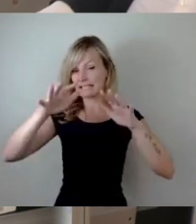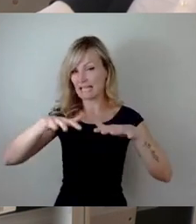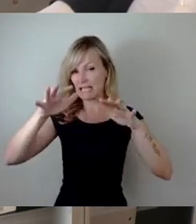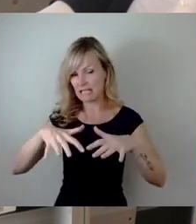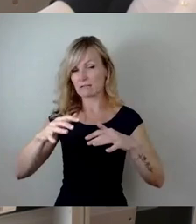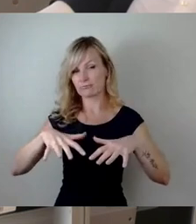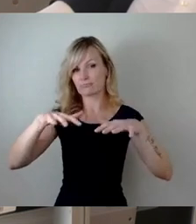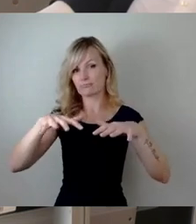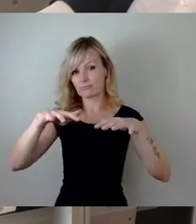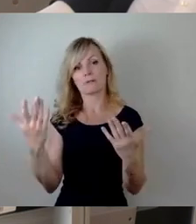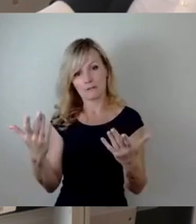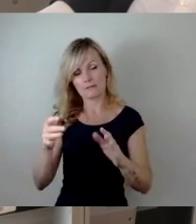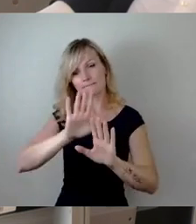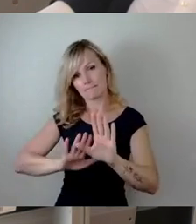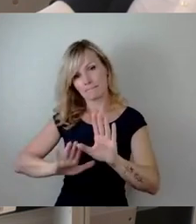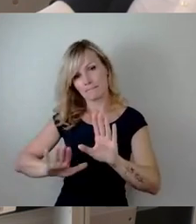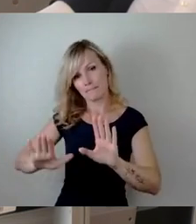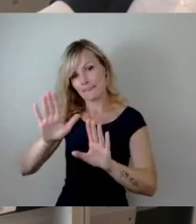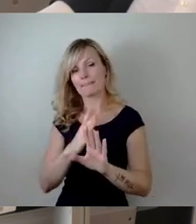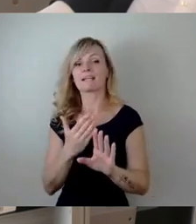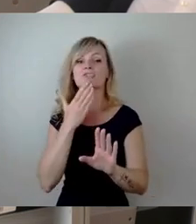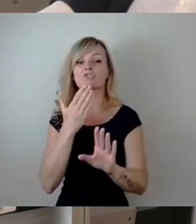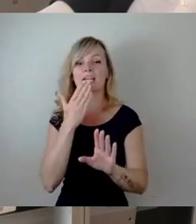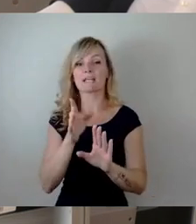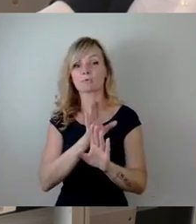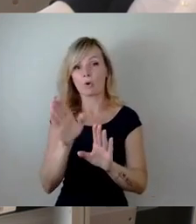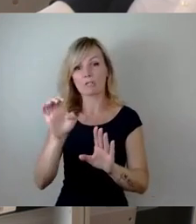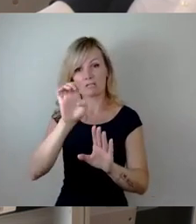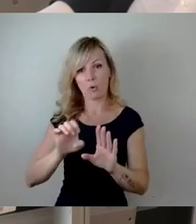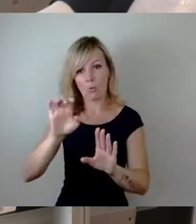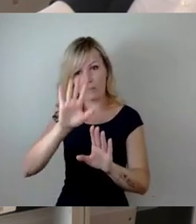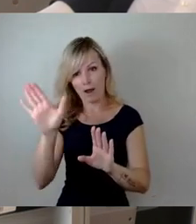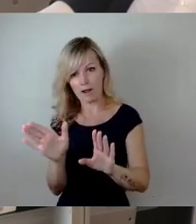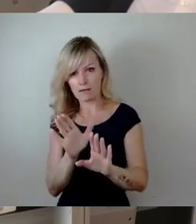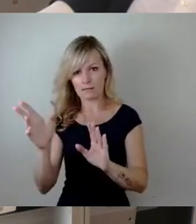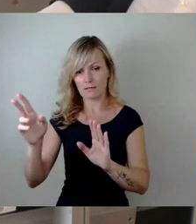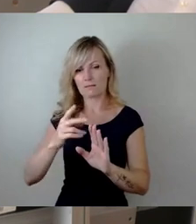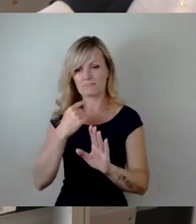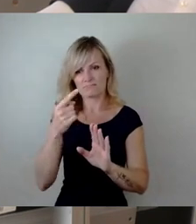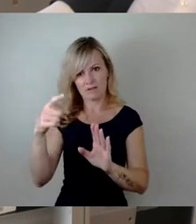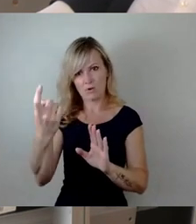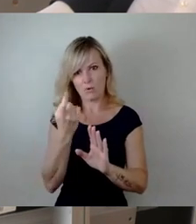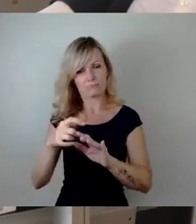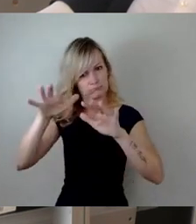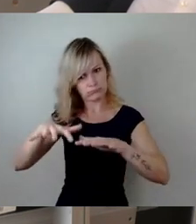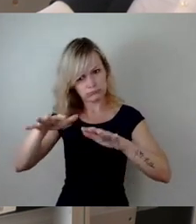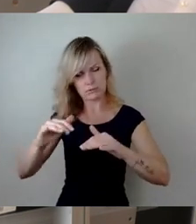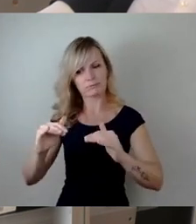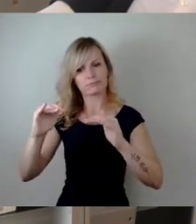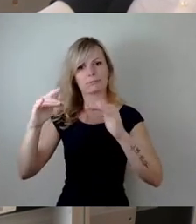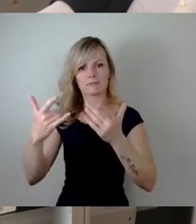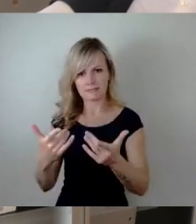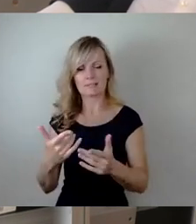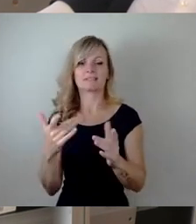- und Osteuropa und für uns ganz entscheidend in Tschechien angekündigt sind, haben enorme Bedeutung für die Gefahrenlage vor Ort.